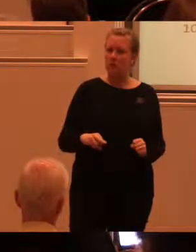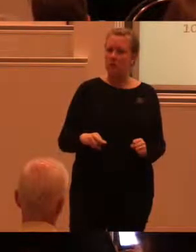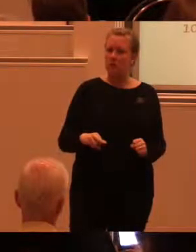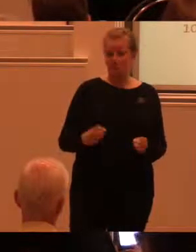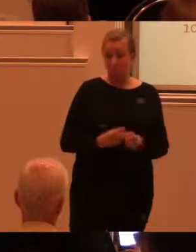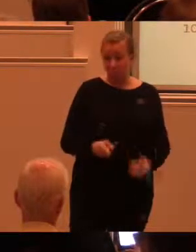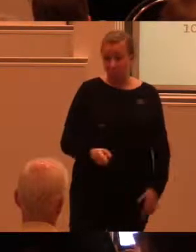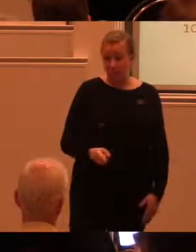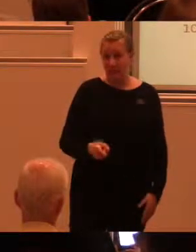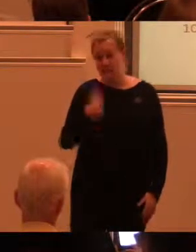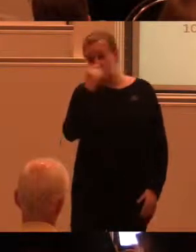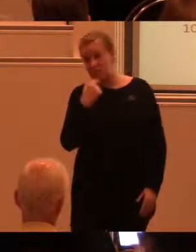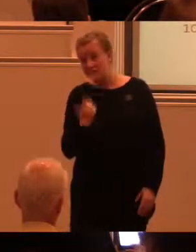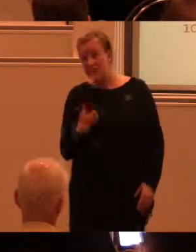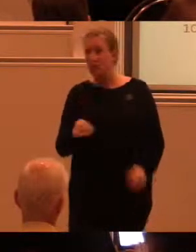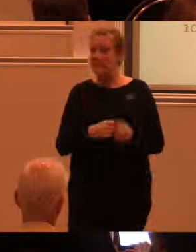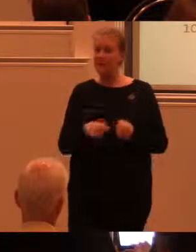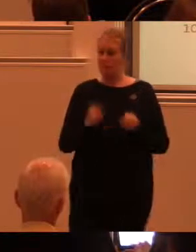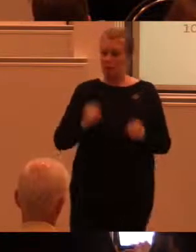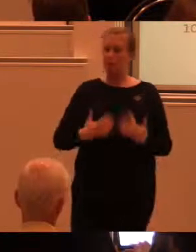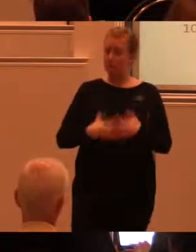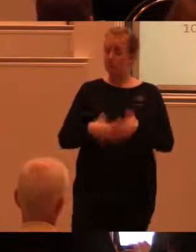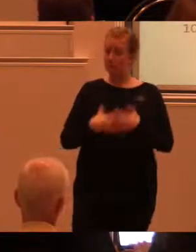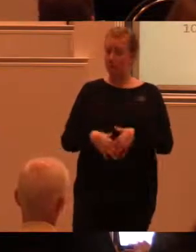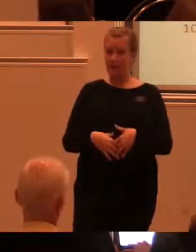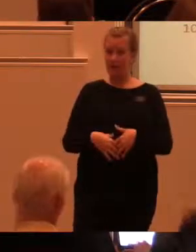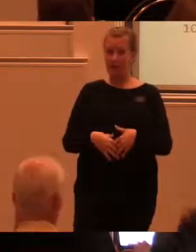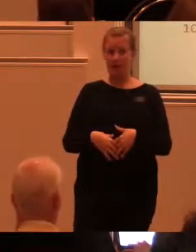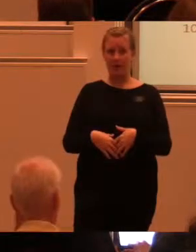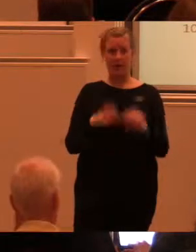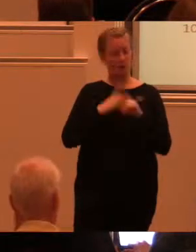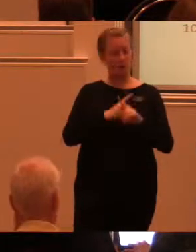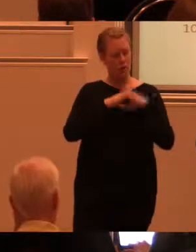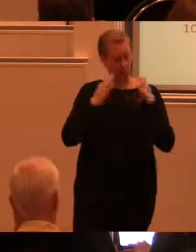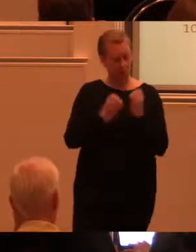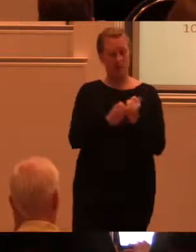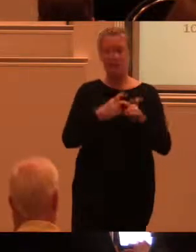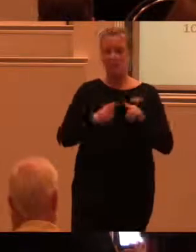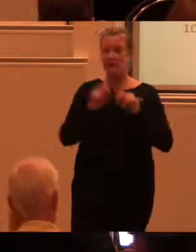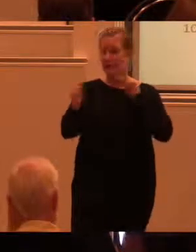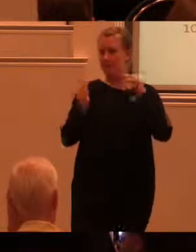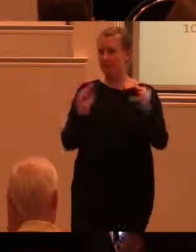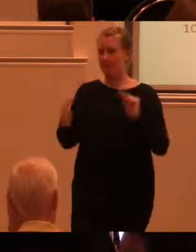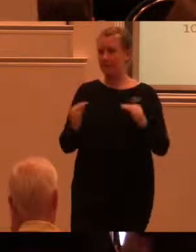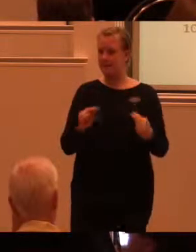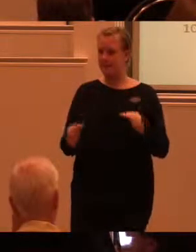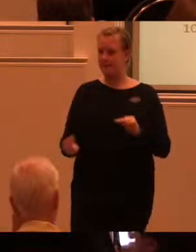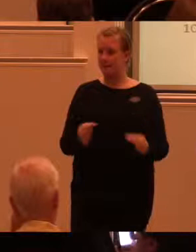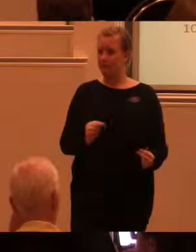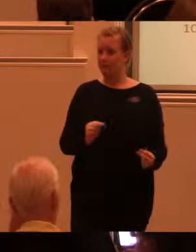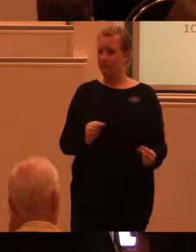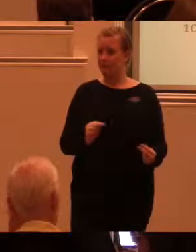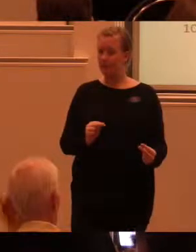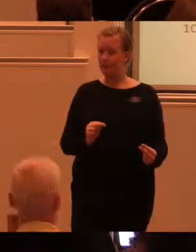med det det att det det ska fungera helt enkelt utifrån alla de olika perspektiven när man vill genomföra det man har